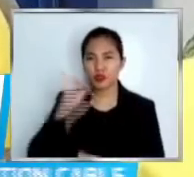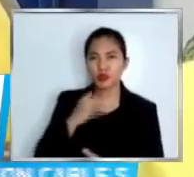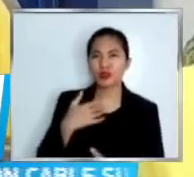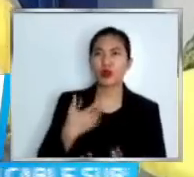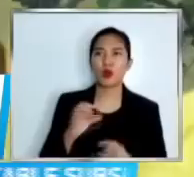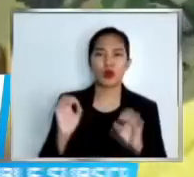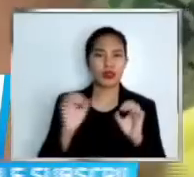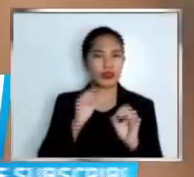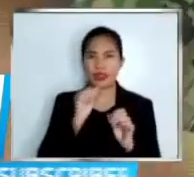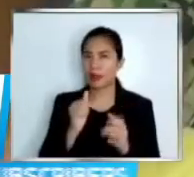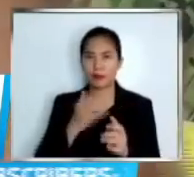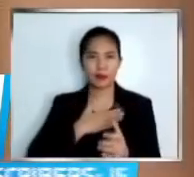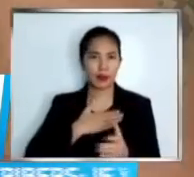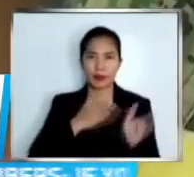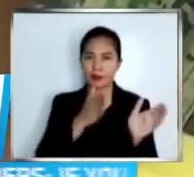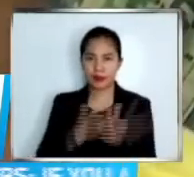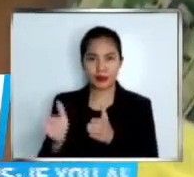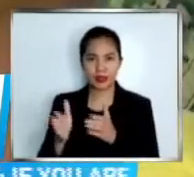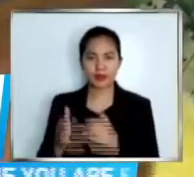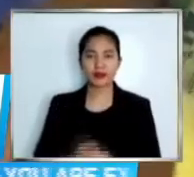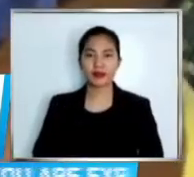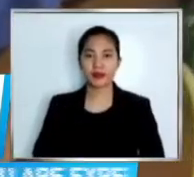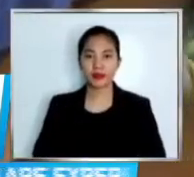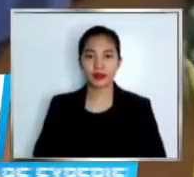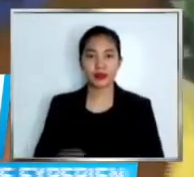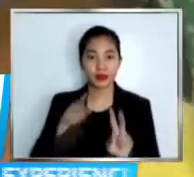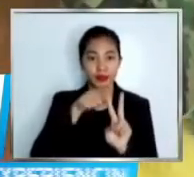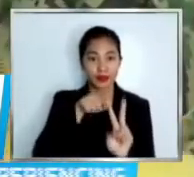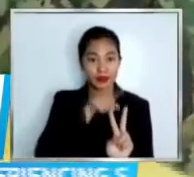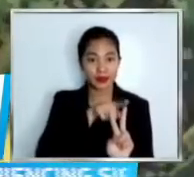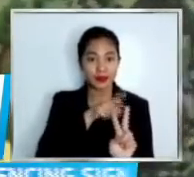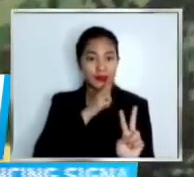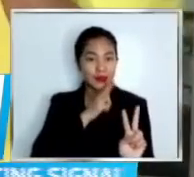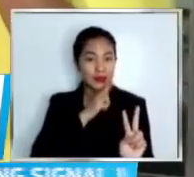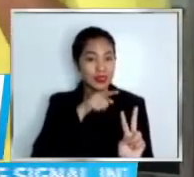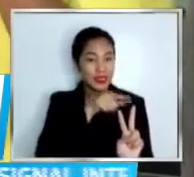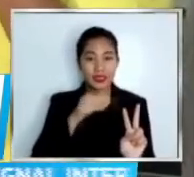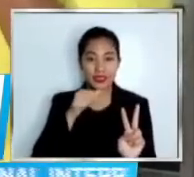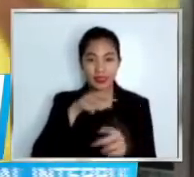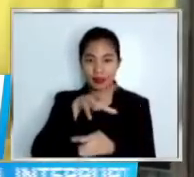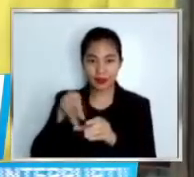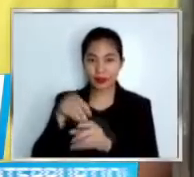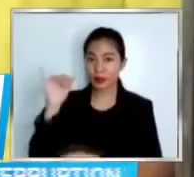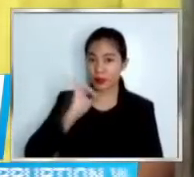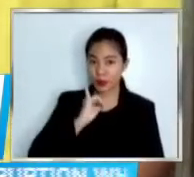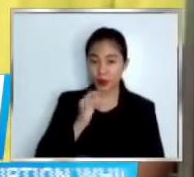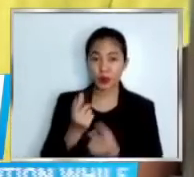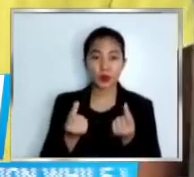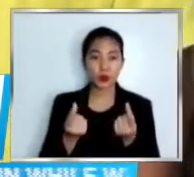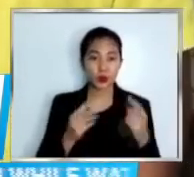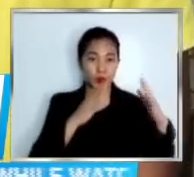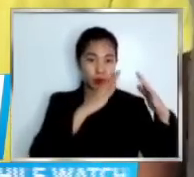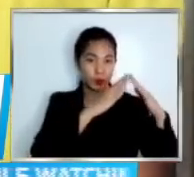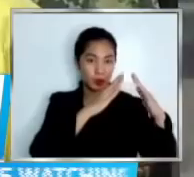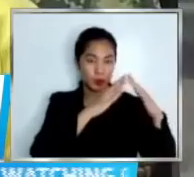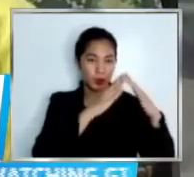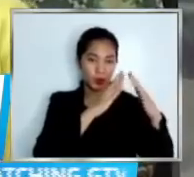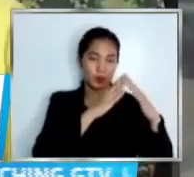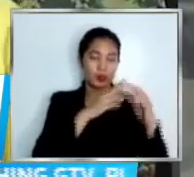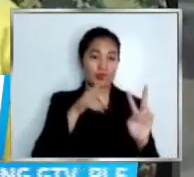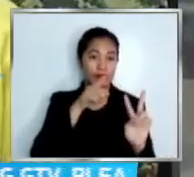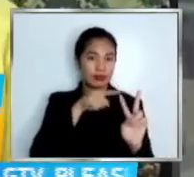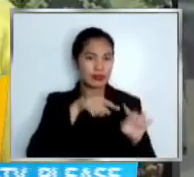Saka nakakainom po kami. Si Fernando naman hindi raw kasama sa inuman. Nasa bahay daw siya noon nang yayain siya ni Garcia papunta sa paaralan.